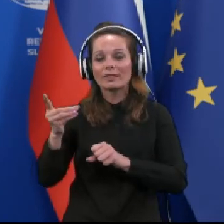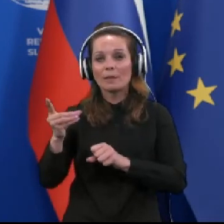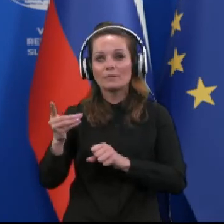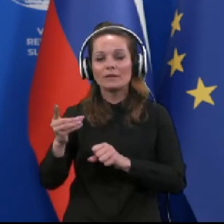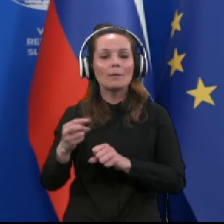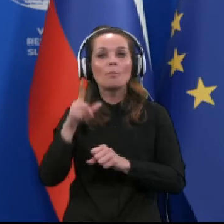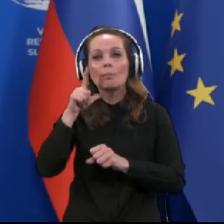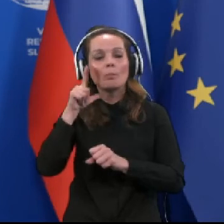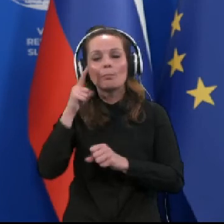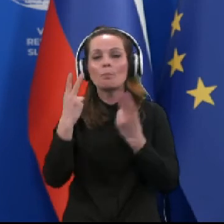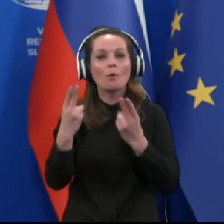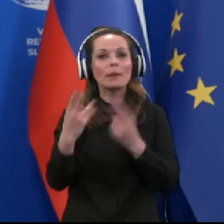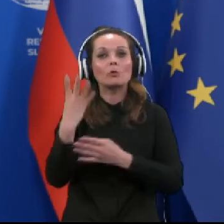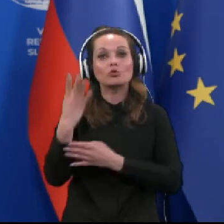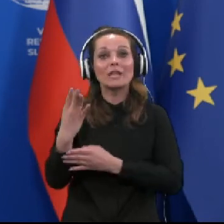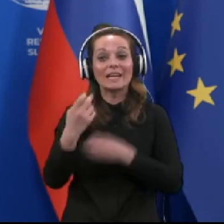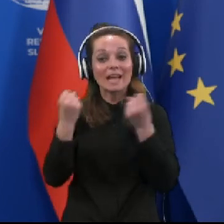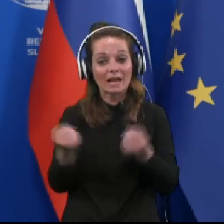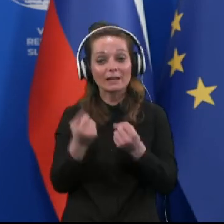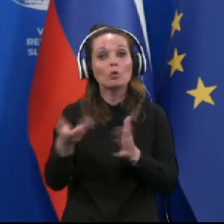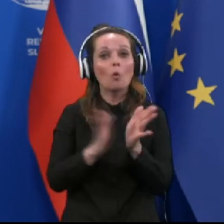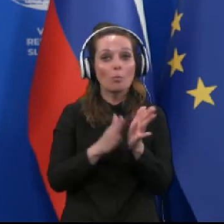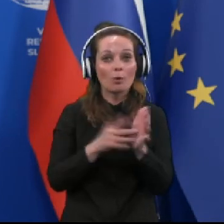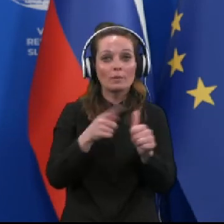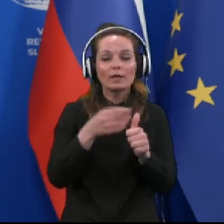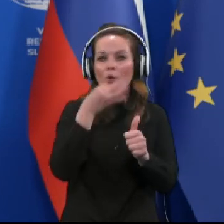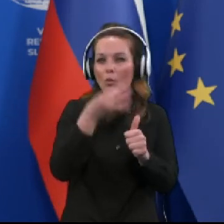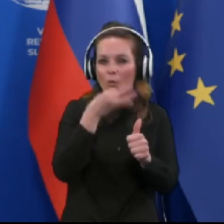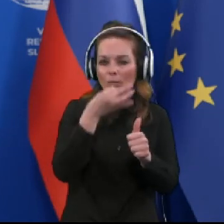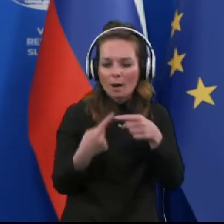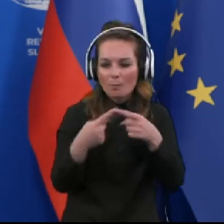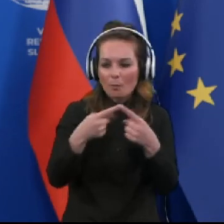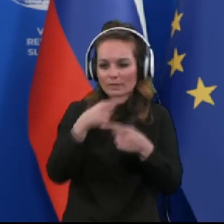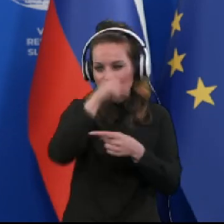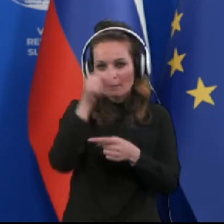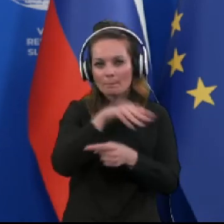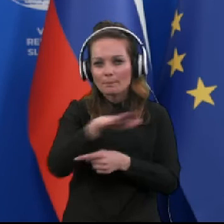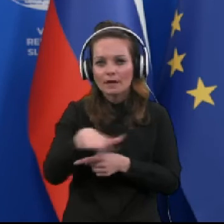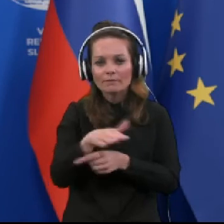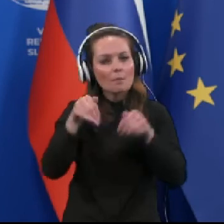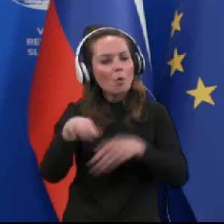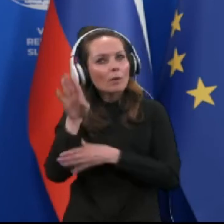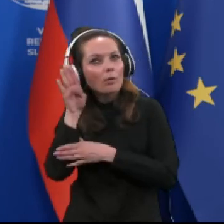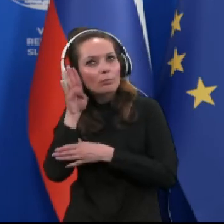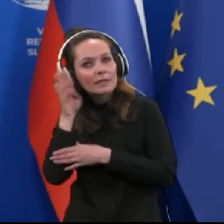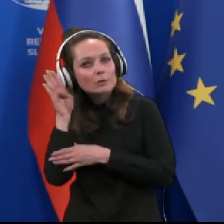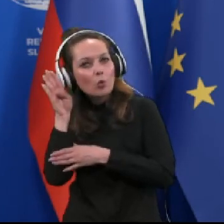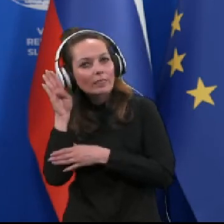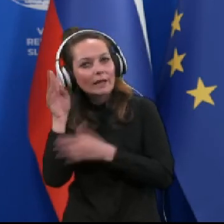aktivnosti. In sicer vprašanjem in pomislekom prebivalcem moramo prisluhniti.